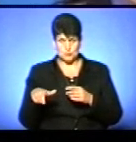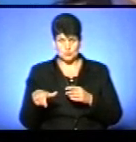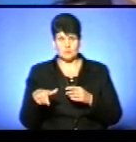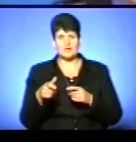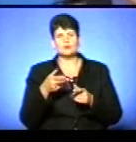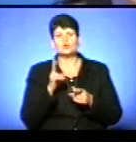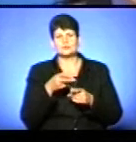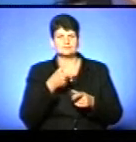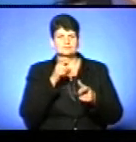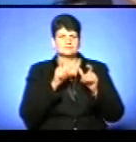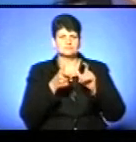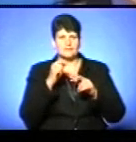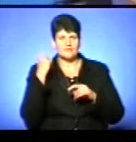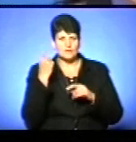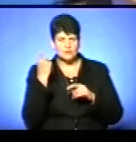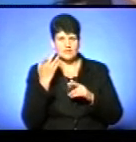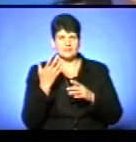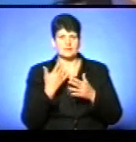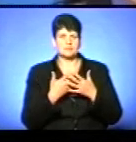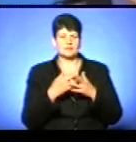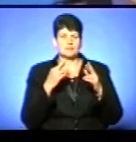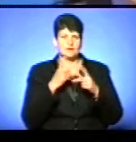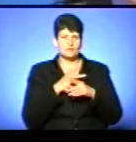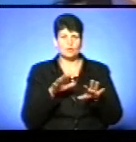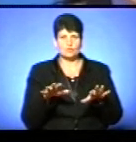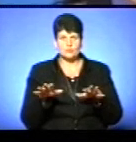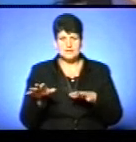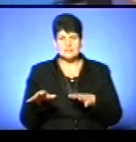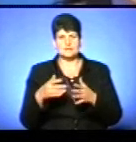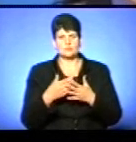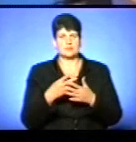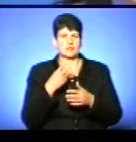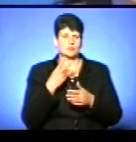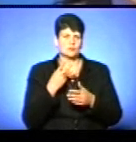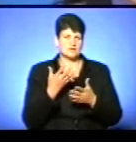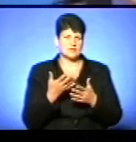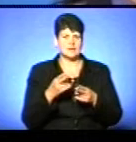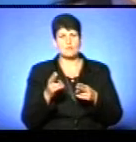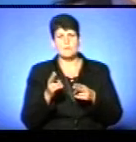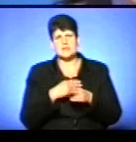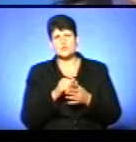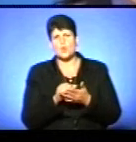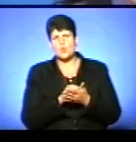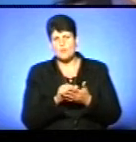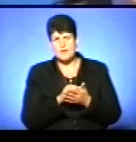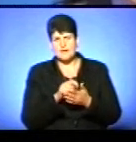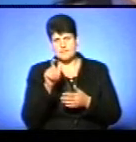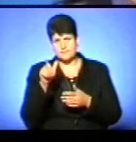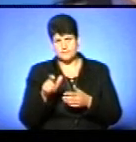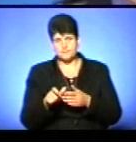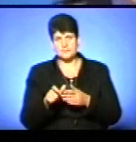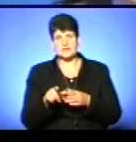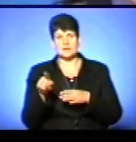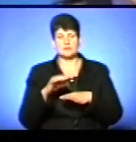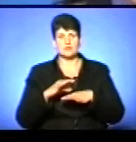алкоголю, в порівнянні встановленому місці у статті наркоспійнення або без документів, ліцейські відбудували